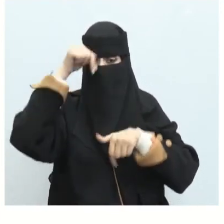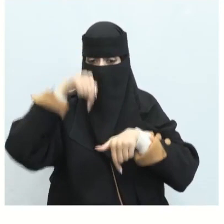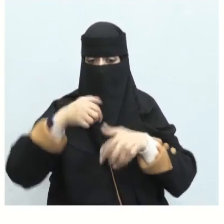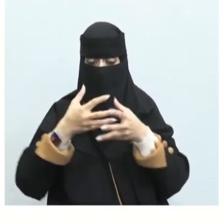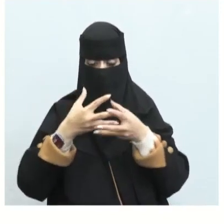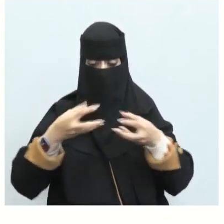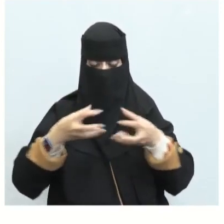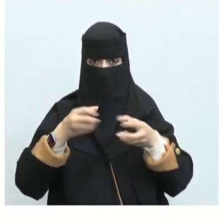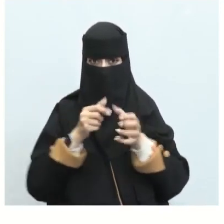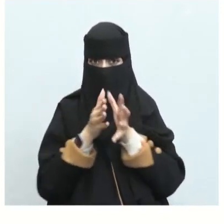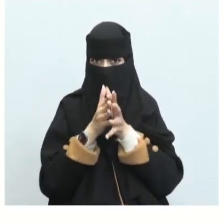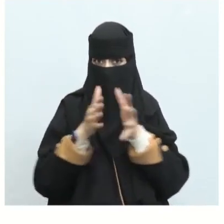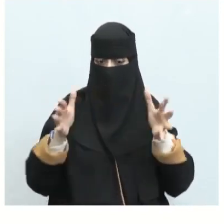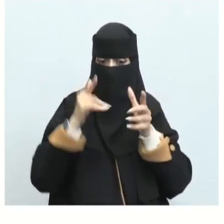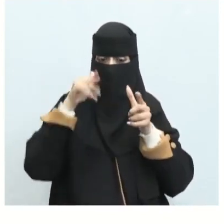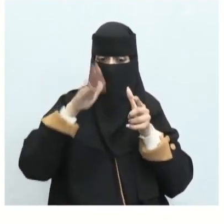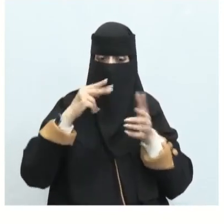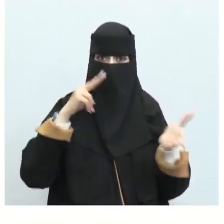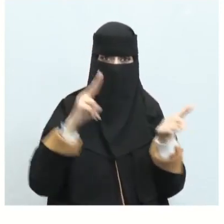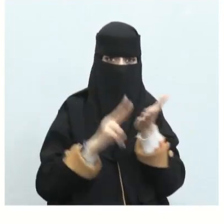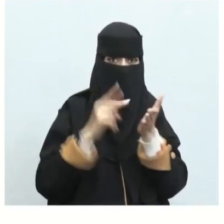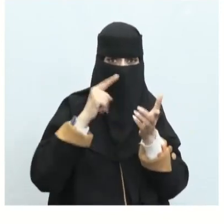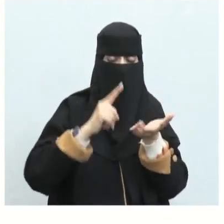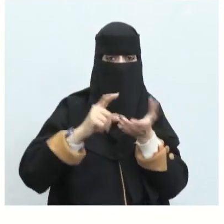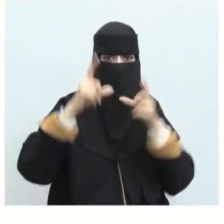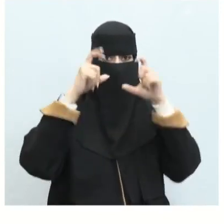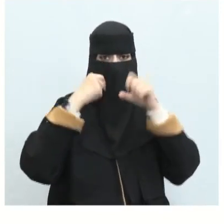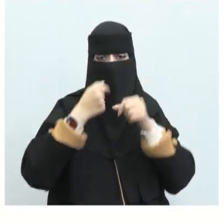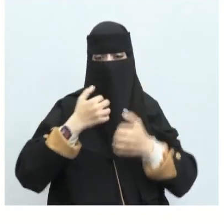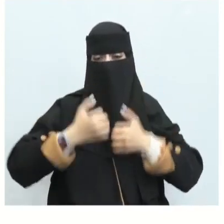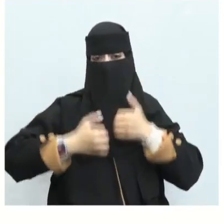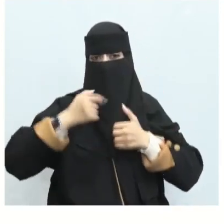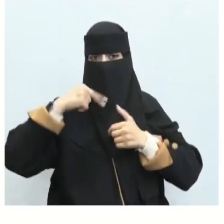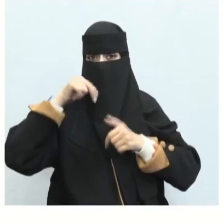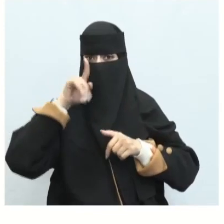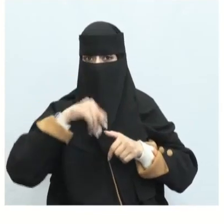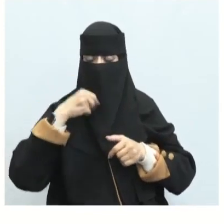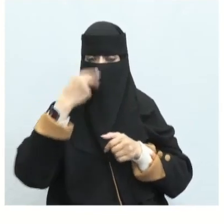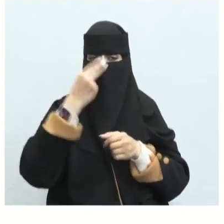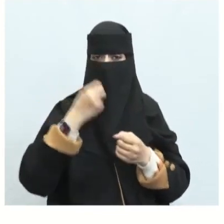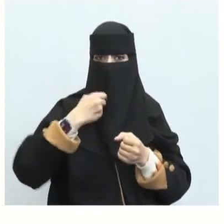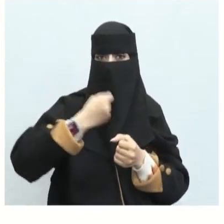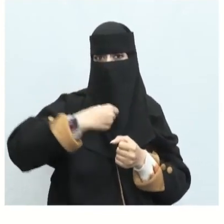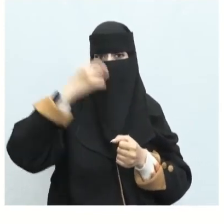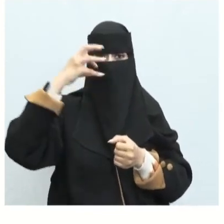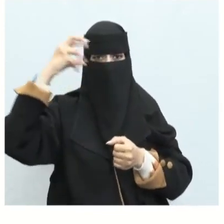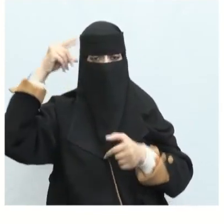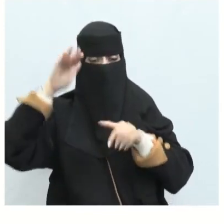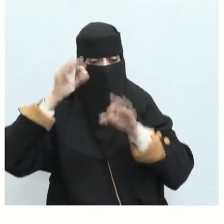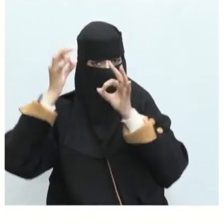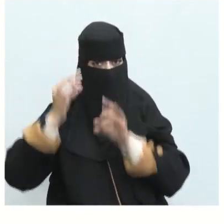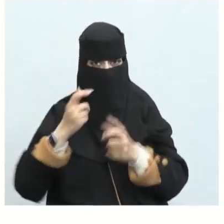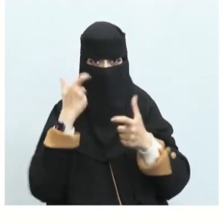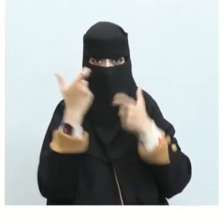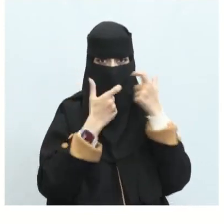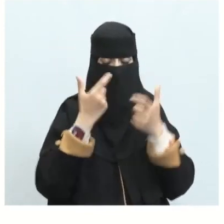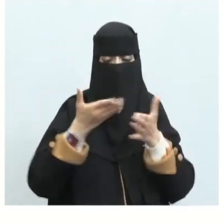واسع حيث تعبر الصورة فيها عن حس فني ومخيلة مبدعة ودقة ملاحظة حسي الصور في